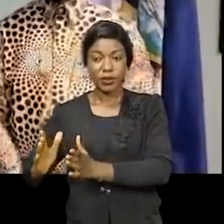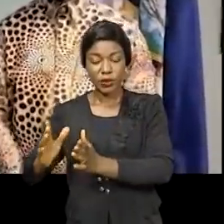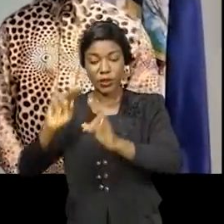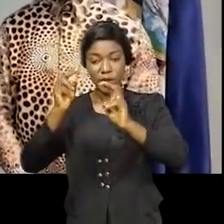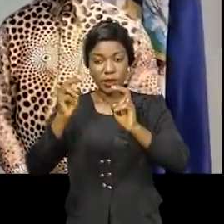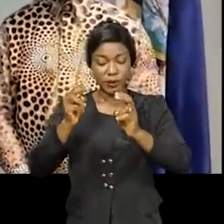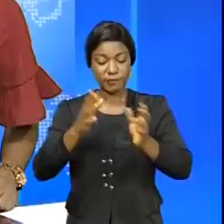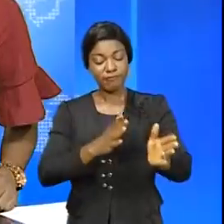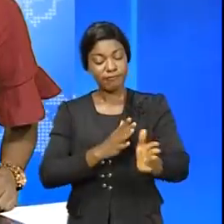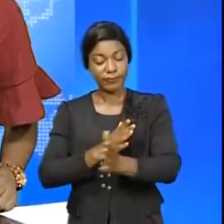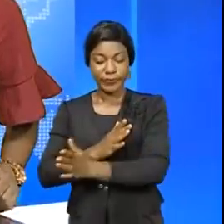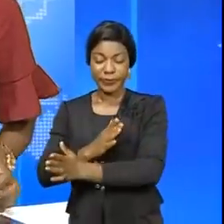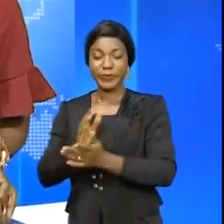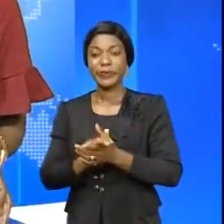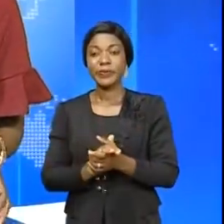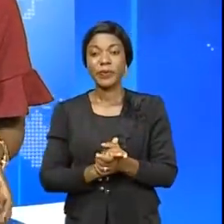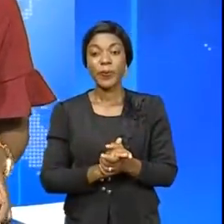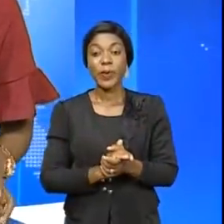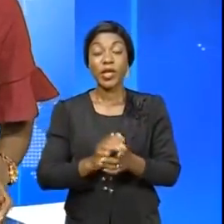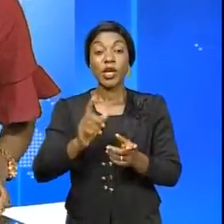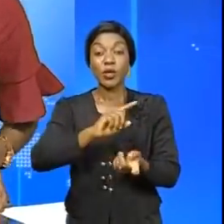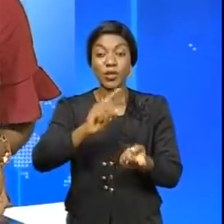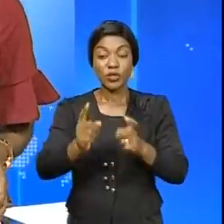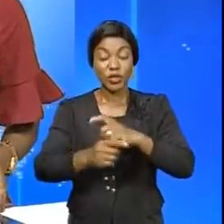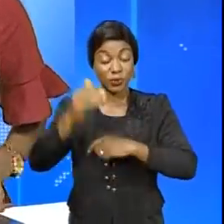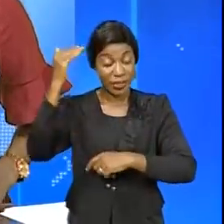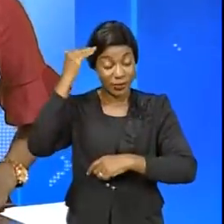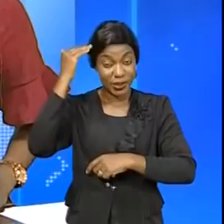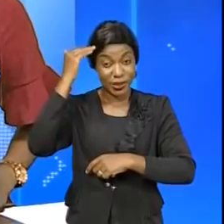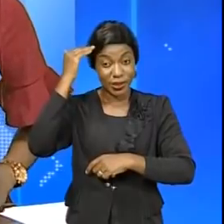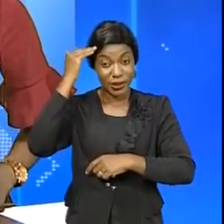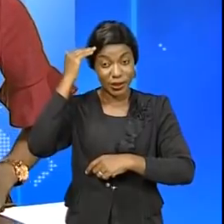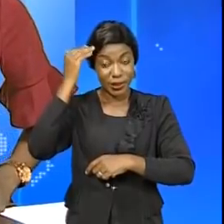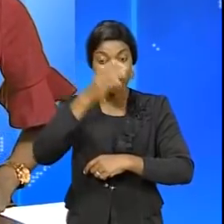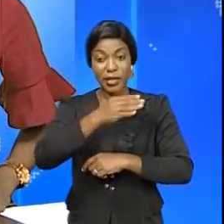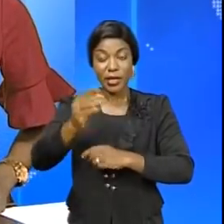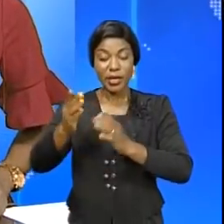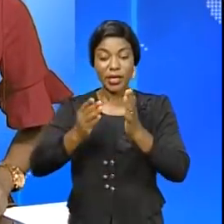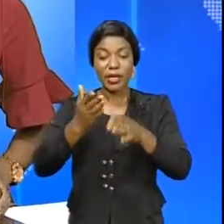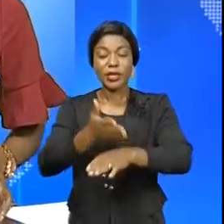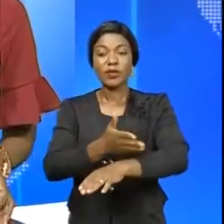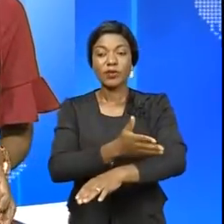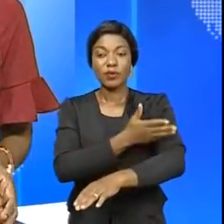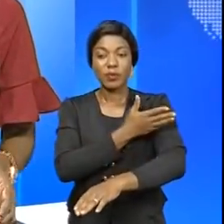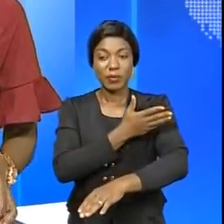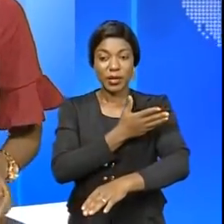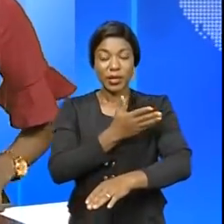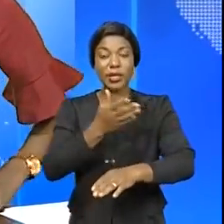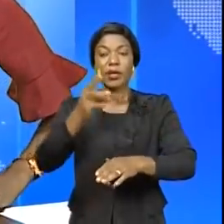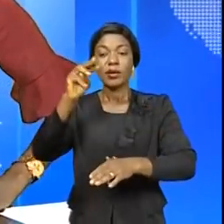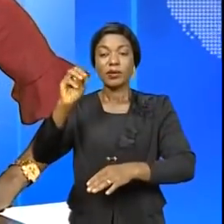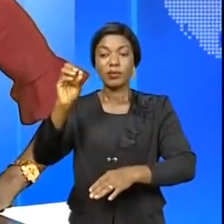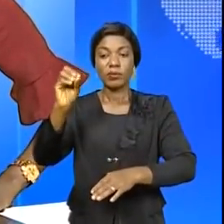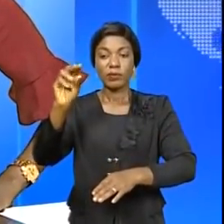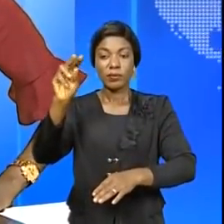irrelatifs. Le changement de mentalité et l'émergence de la Mongala était au centre de discussion